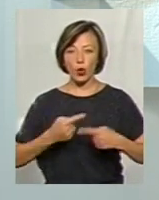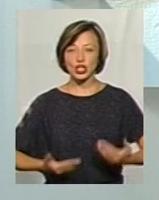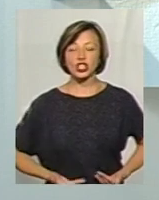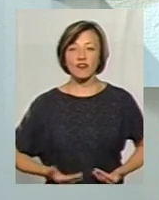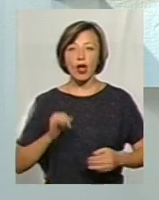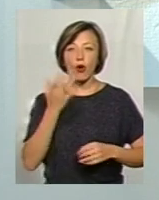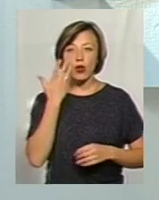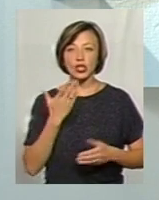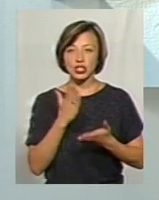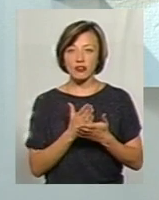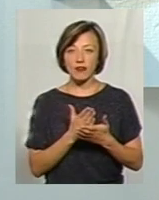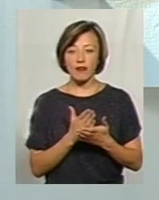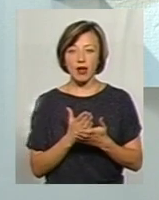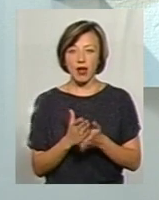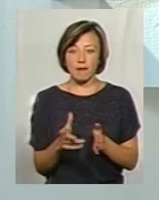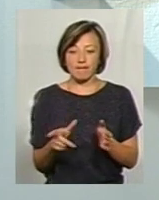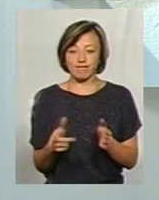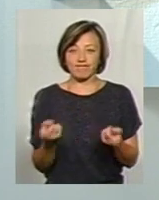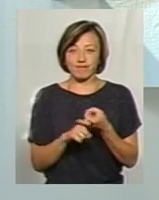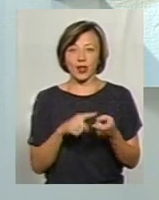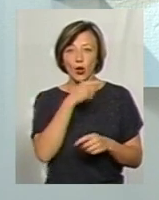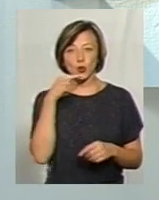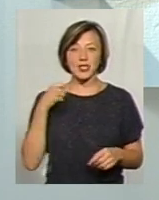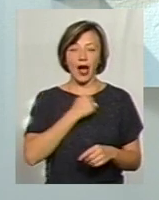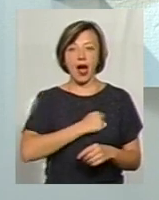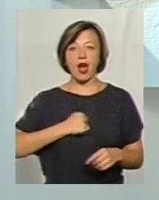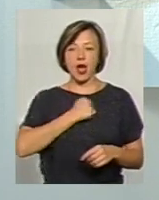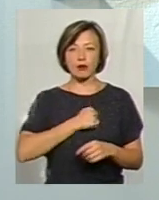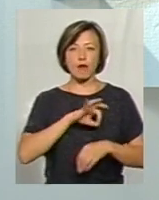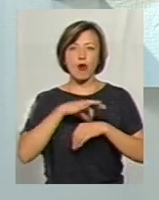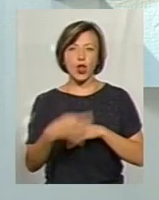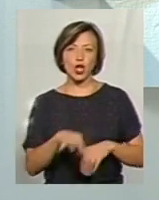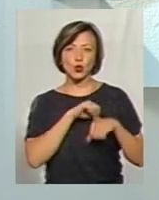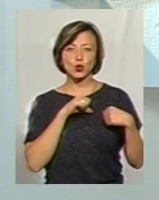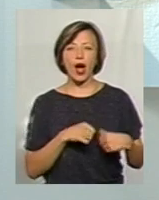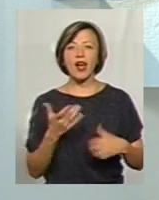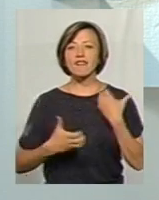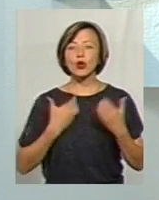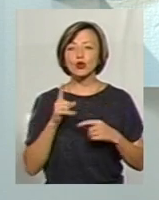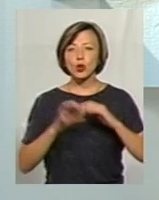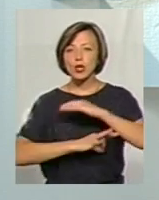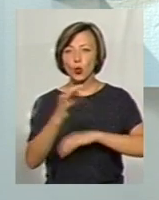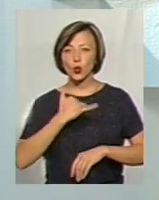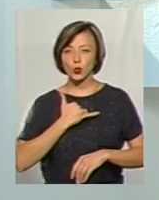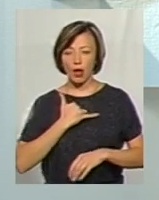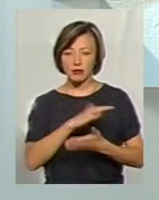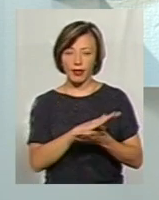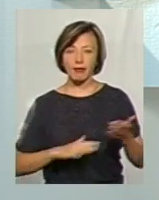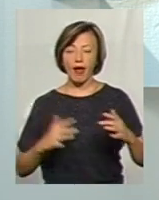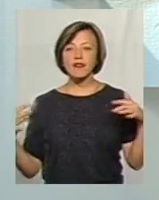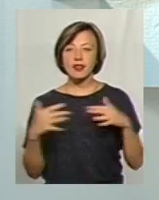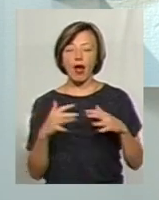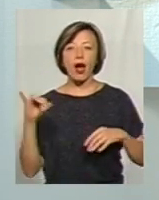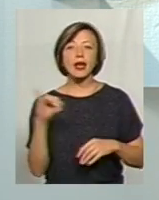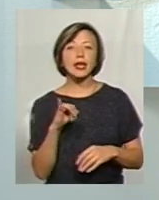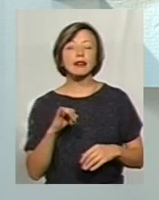і коли живе в російській агресії. Якраз дуже болить душа і хвилює той час, що на Сході у нас іде війна, і